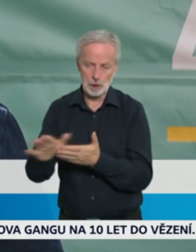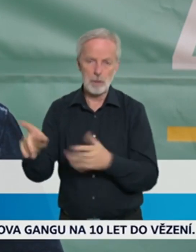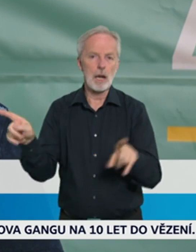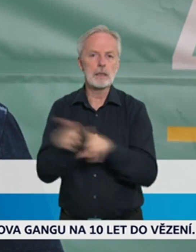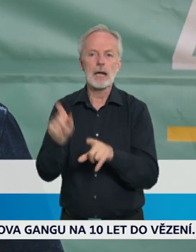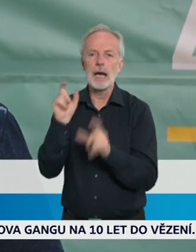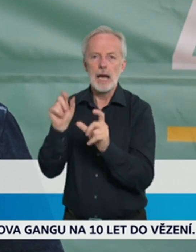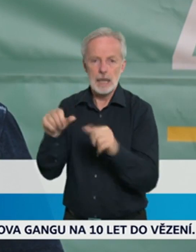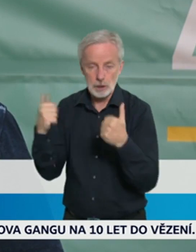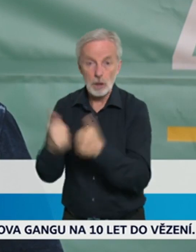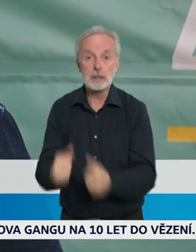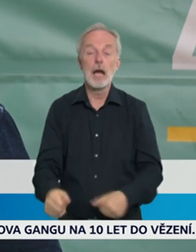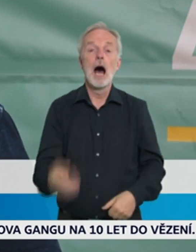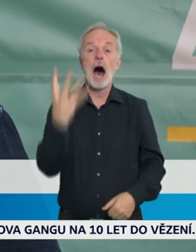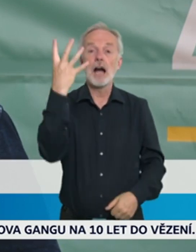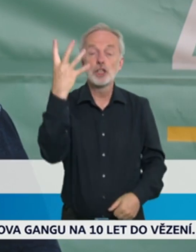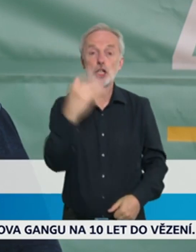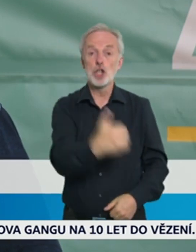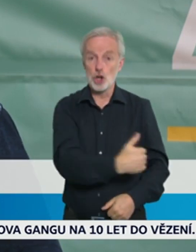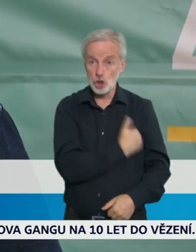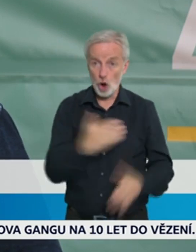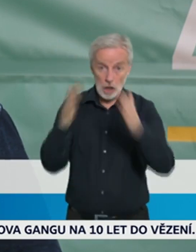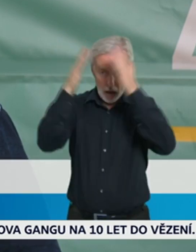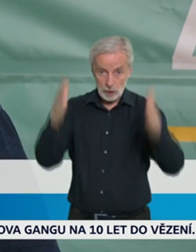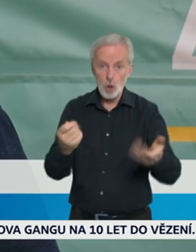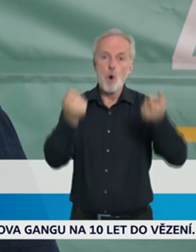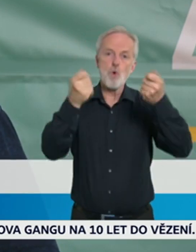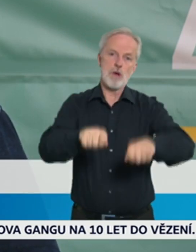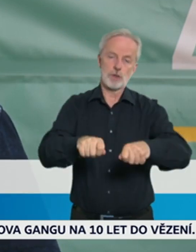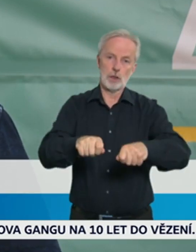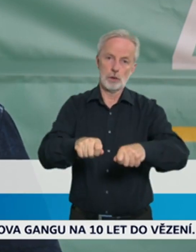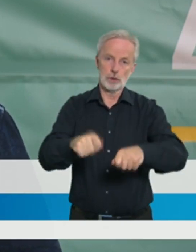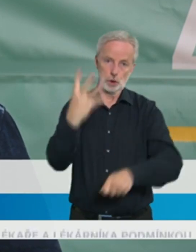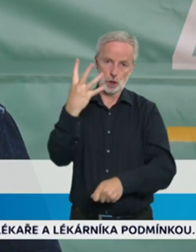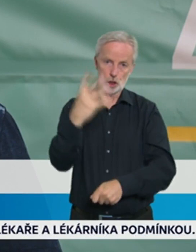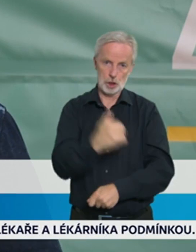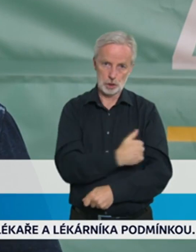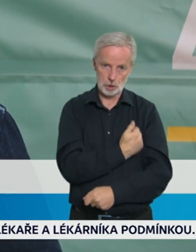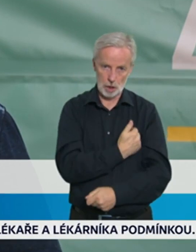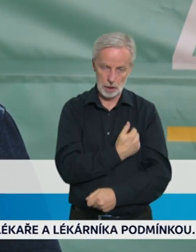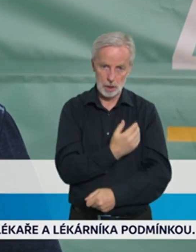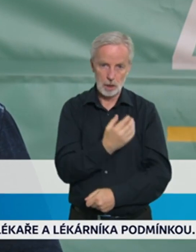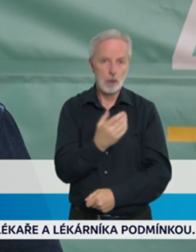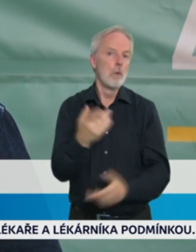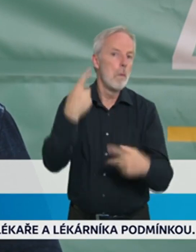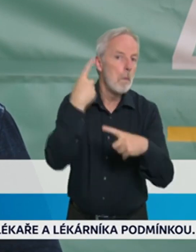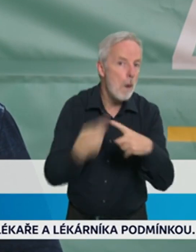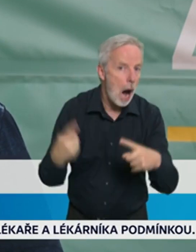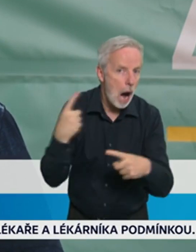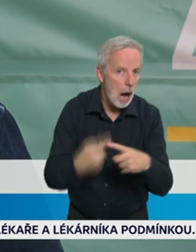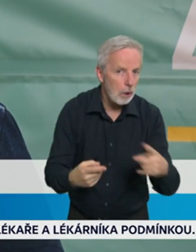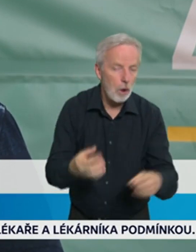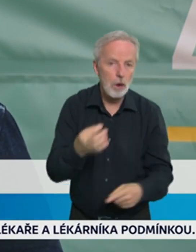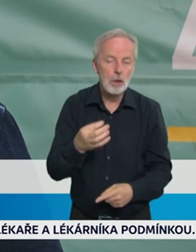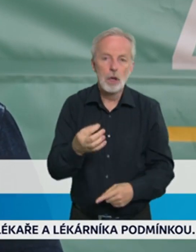byly čtyři školy od začátku školního roku. Když si srovnáte, tak ty čísla jsou velice nízká. Mnoho těch